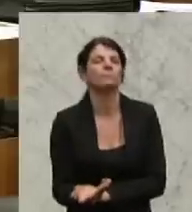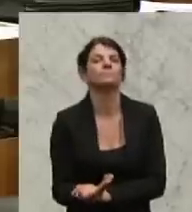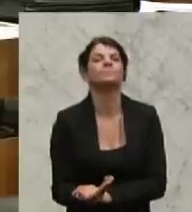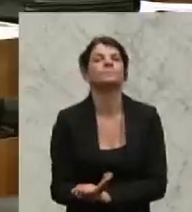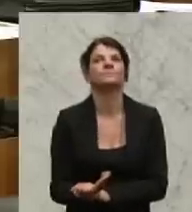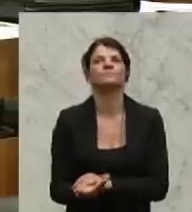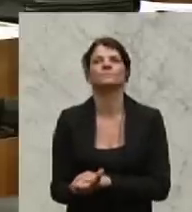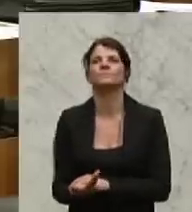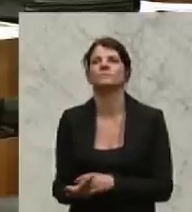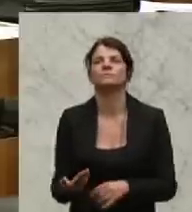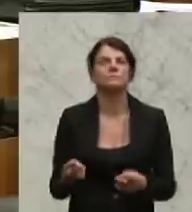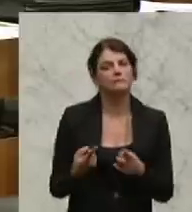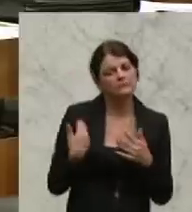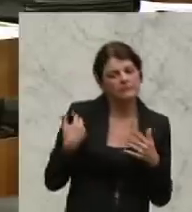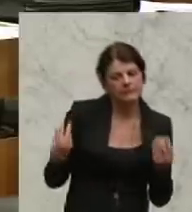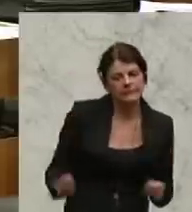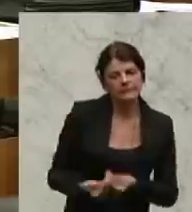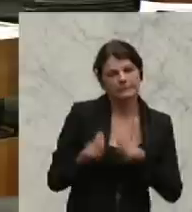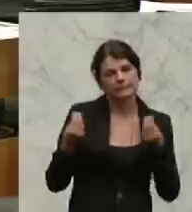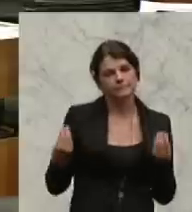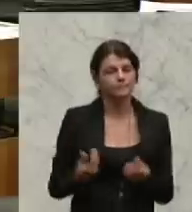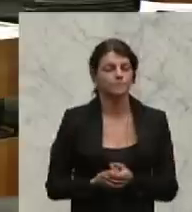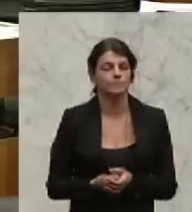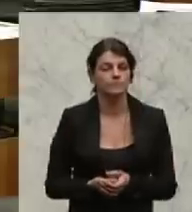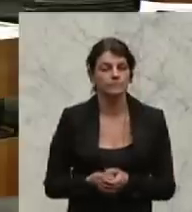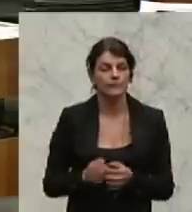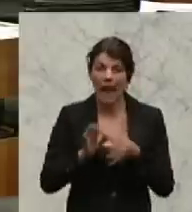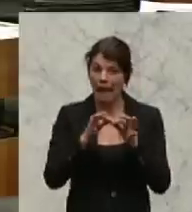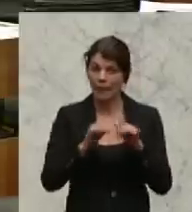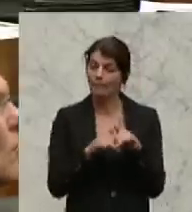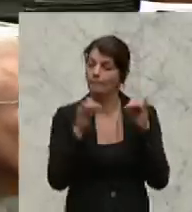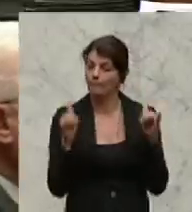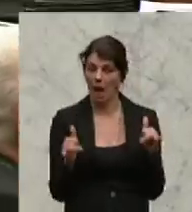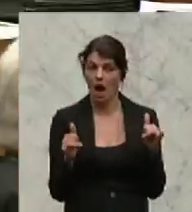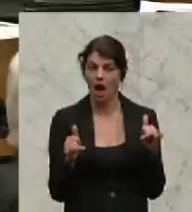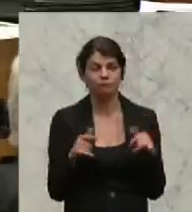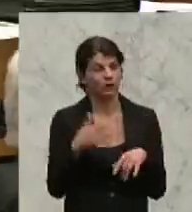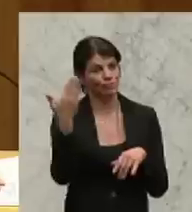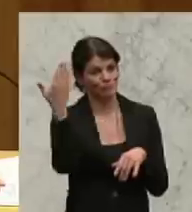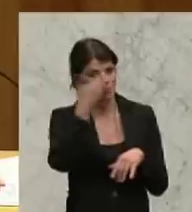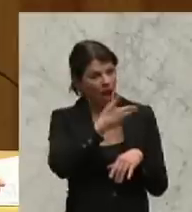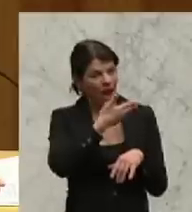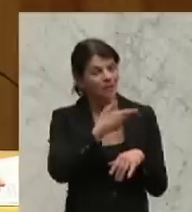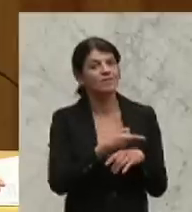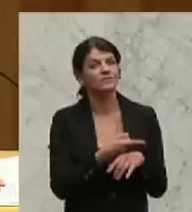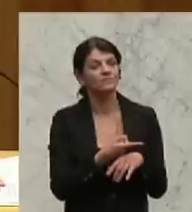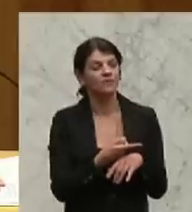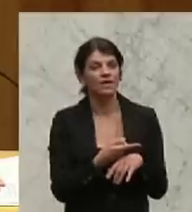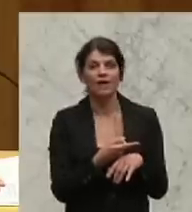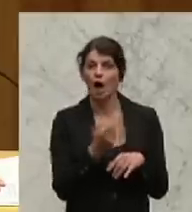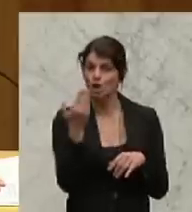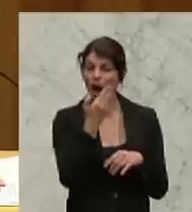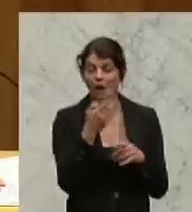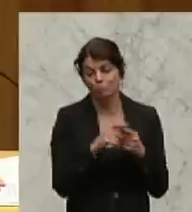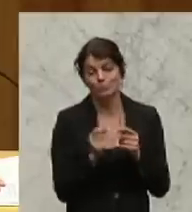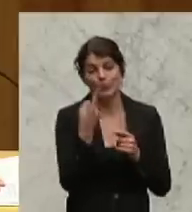Angelegenheit der Kärntner Bank, einer schwarzen, vor allem aber auch blauen